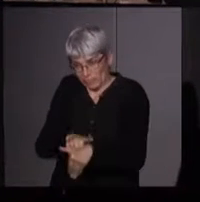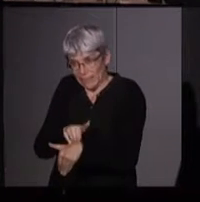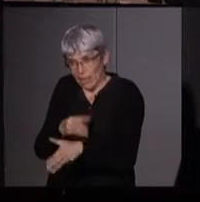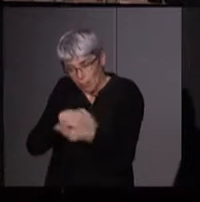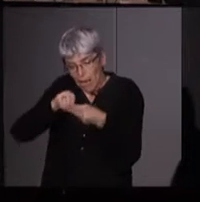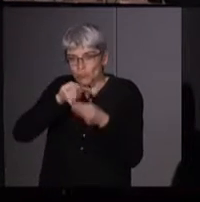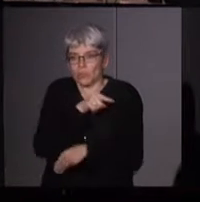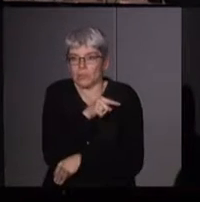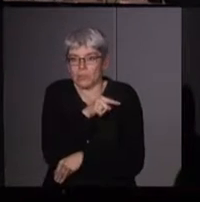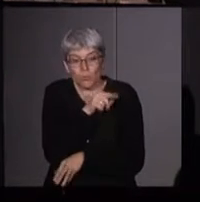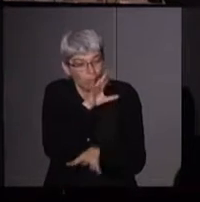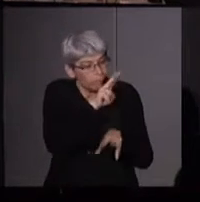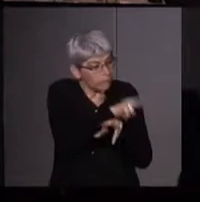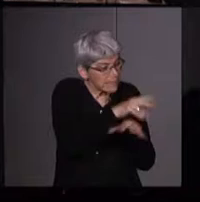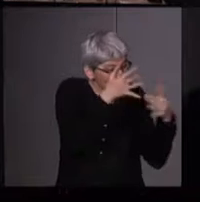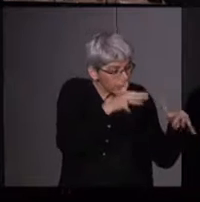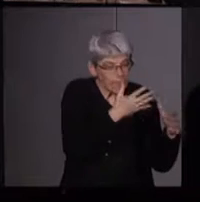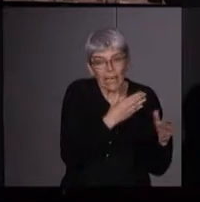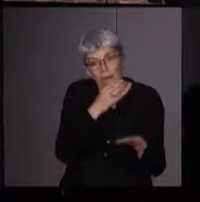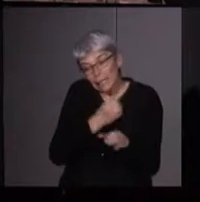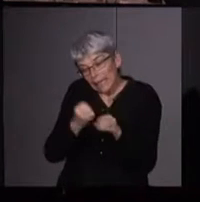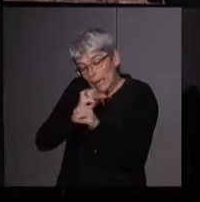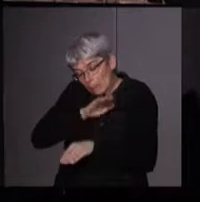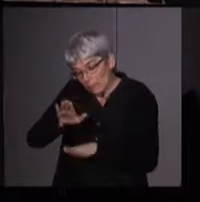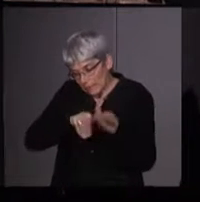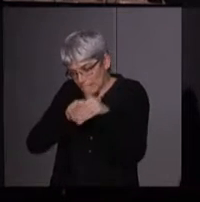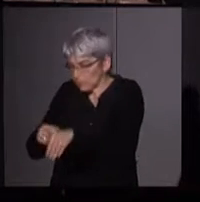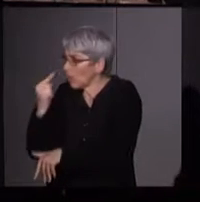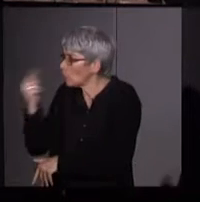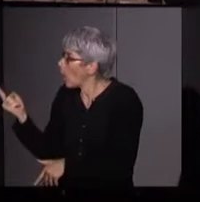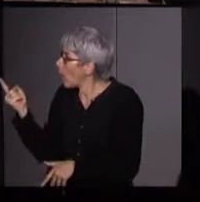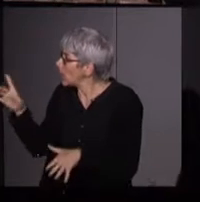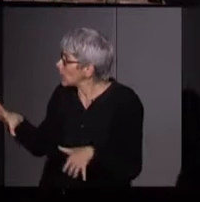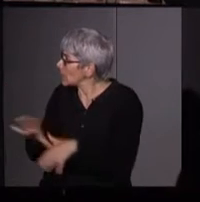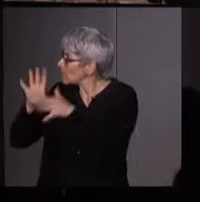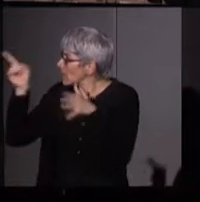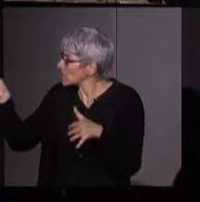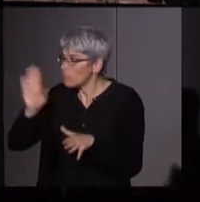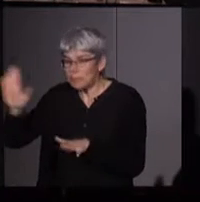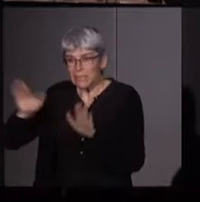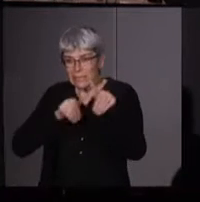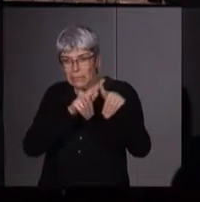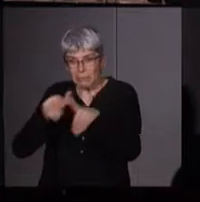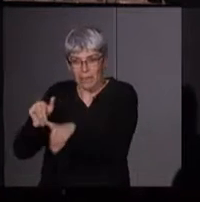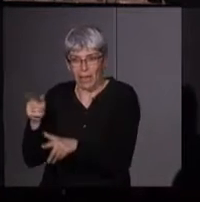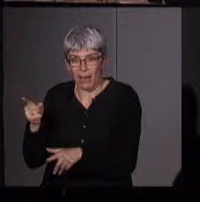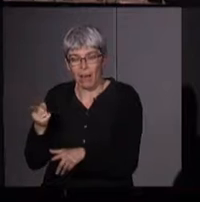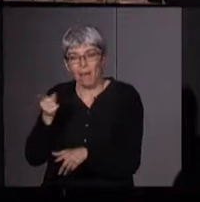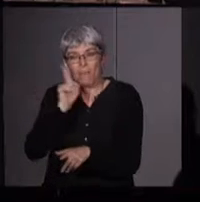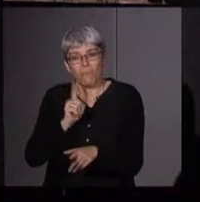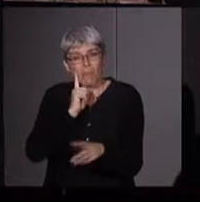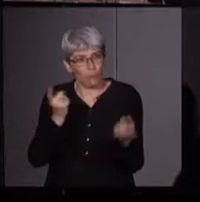celui qu'elles venaient de visiter. Et donc, là, vous voyez des images de ce cimetière. Des femmes venues des